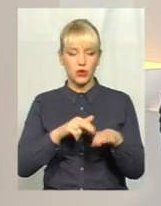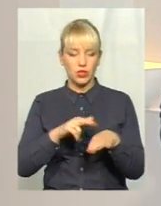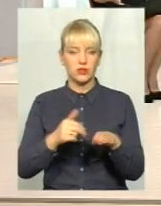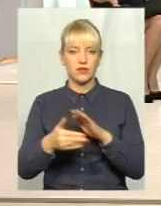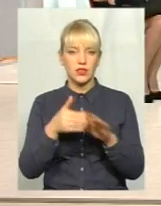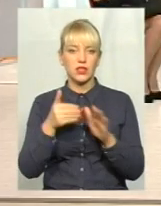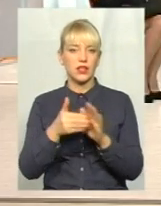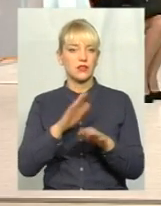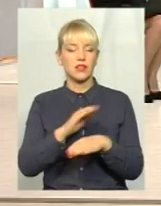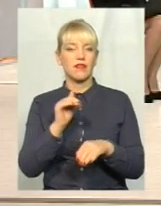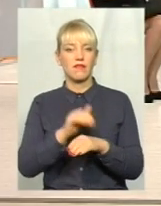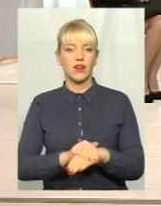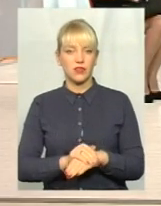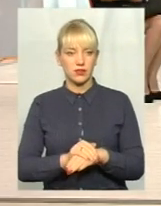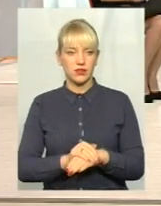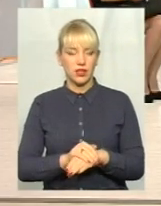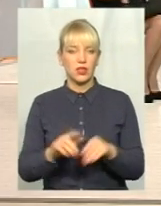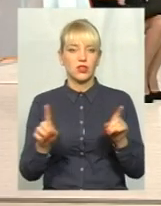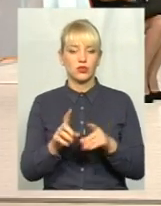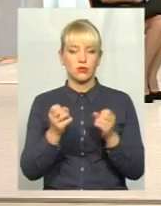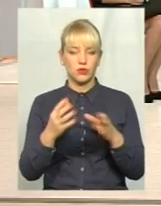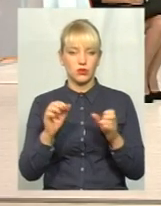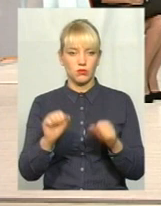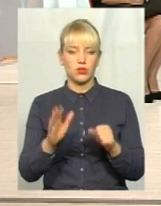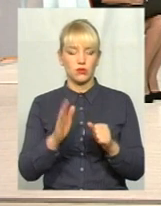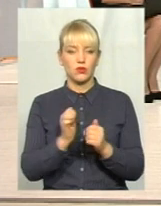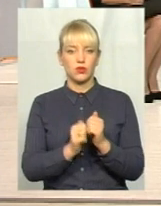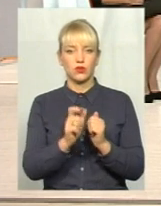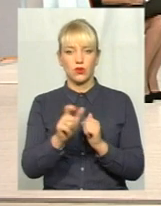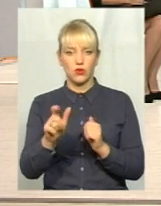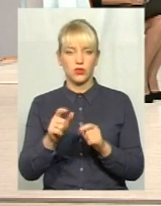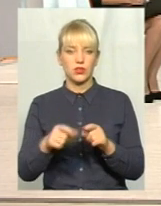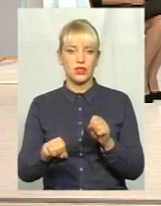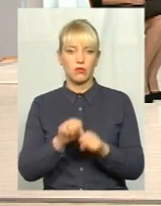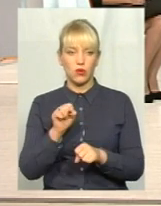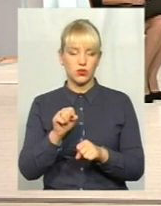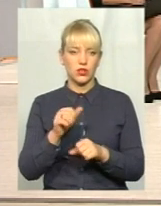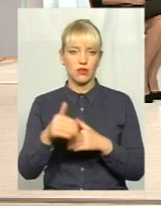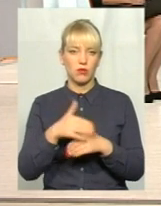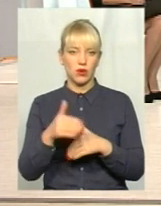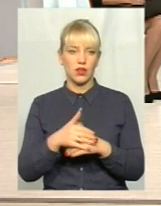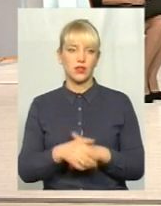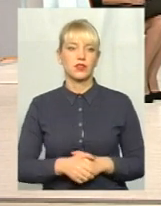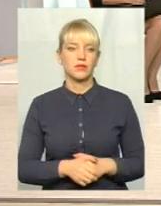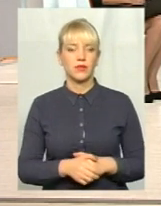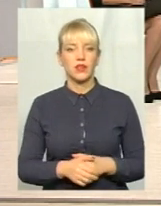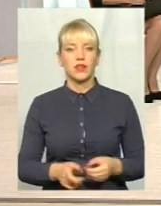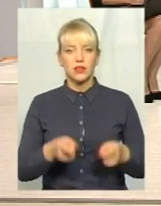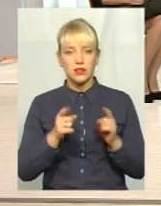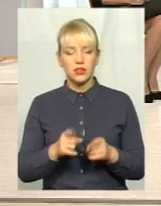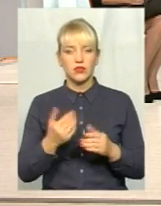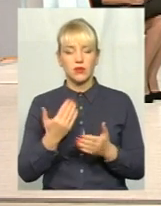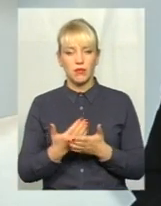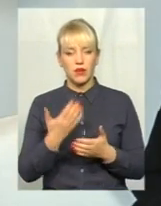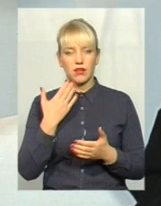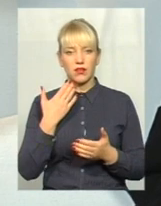факт, що, ну просто можна буде кожного з цих порушників покарати? Дійсно, маєте рацію.